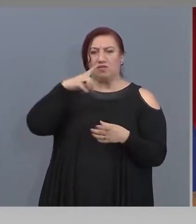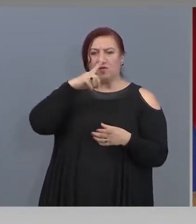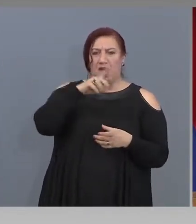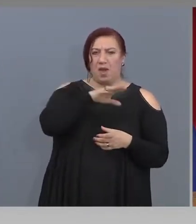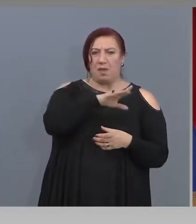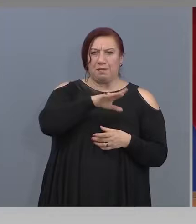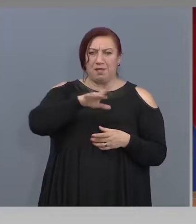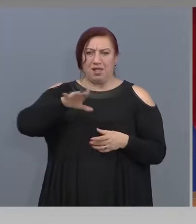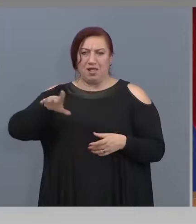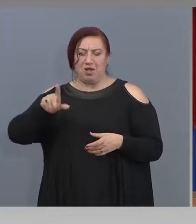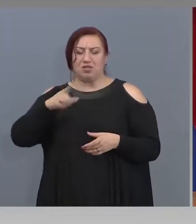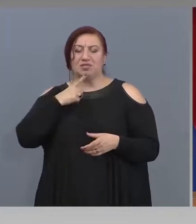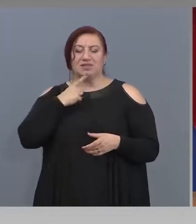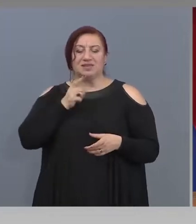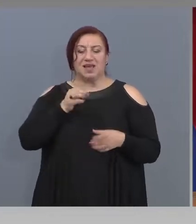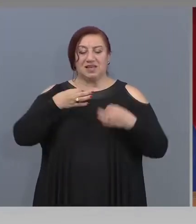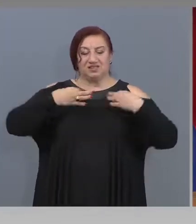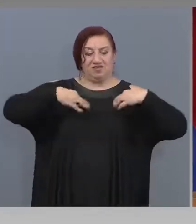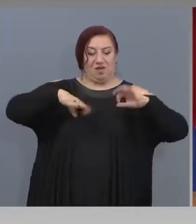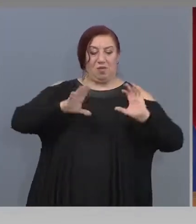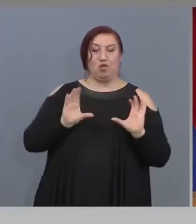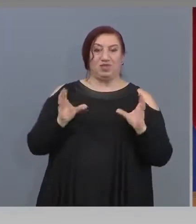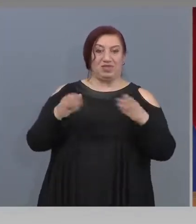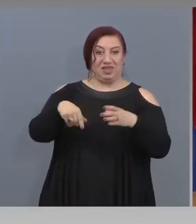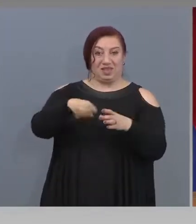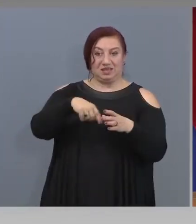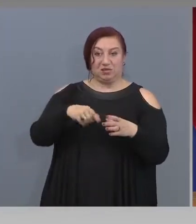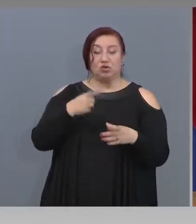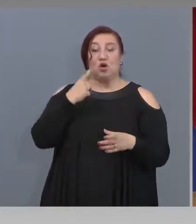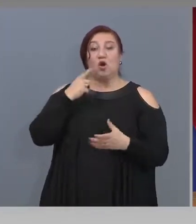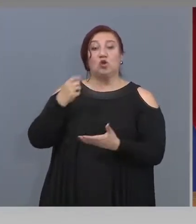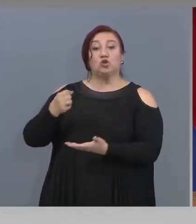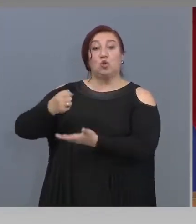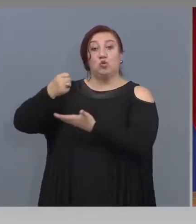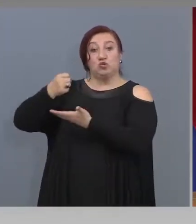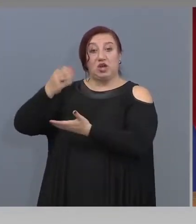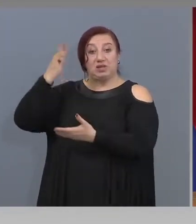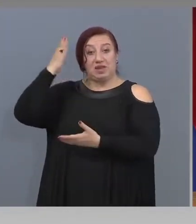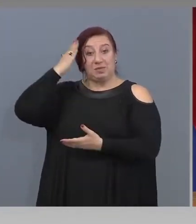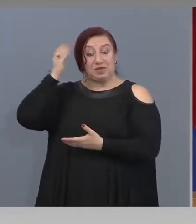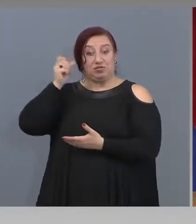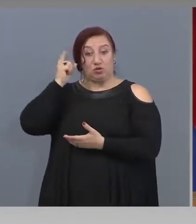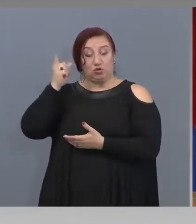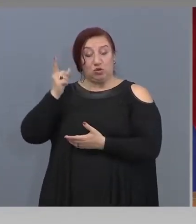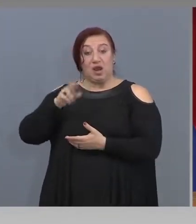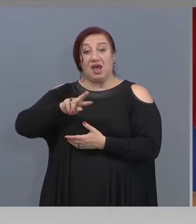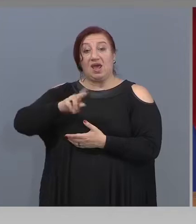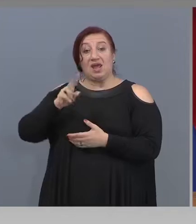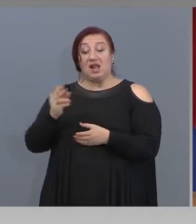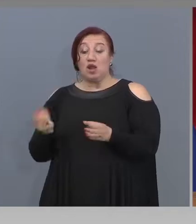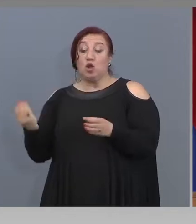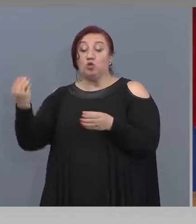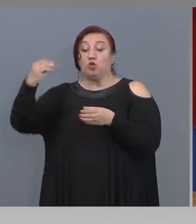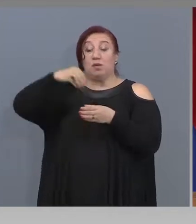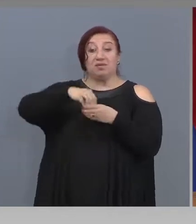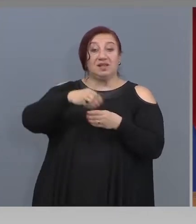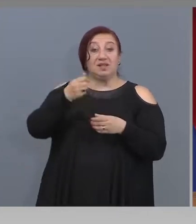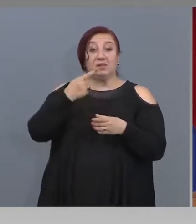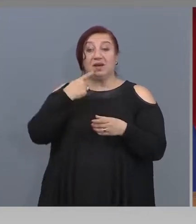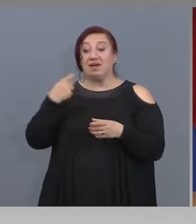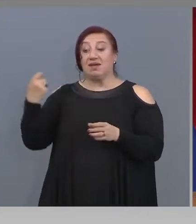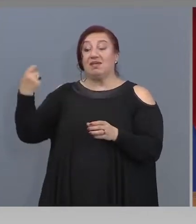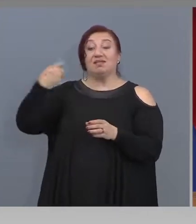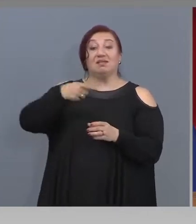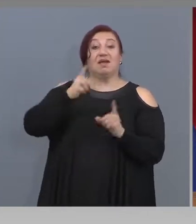независимия сектор от бюджета на Министерство на културата ли са или са вече допълнителни средства, дадени от правителството?